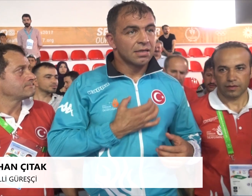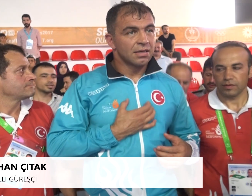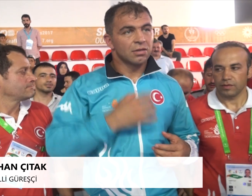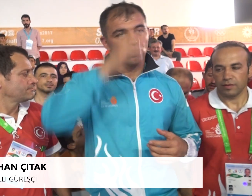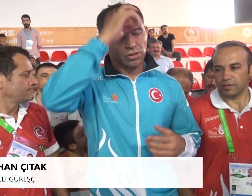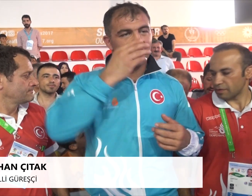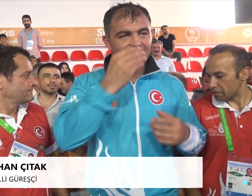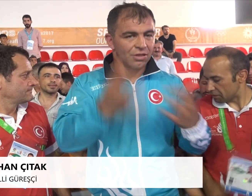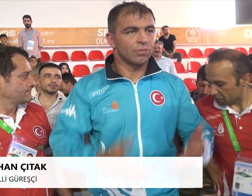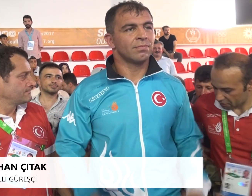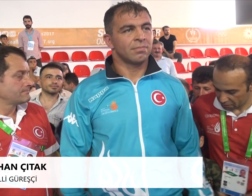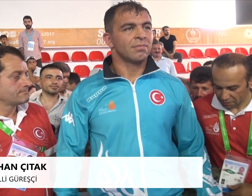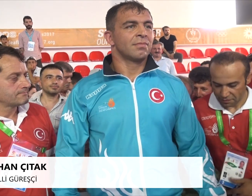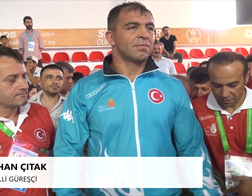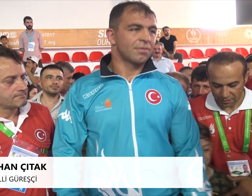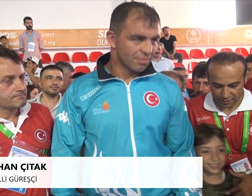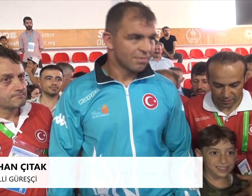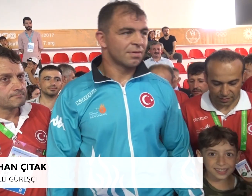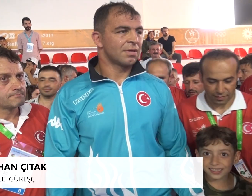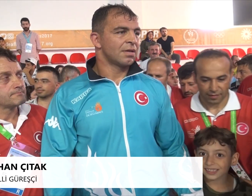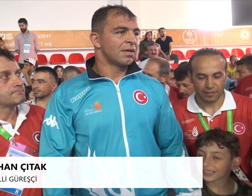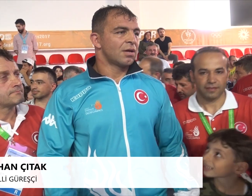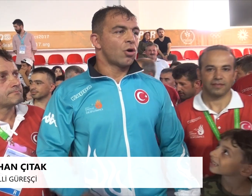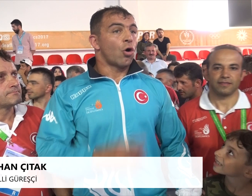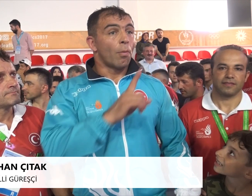Bu madalyayı Türkiye'ye hediye ediyorum.